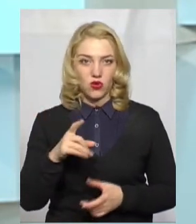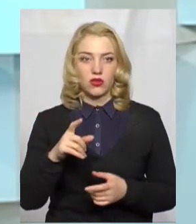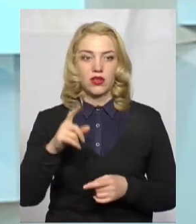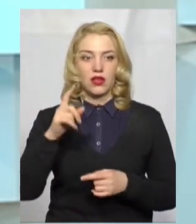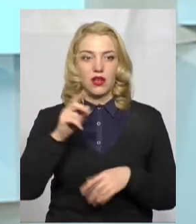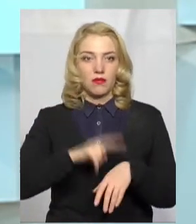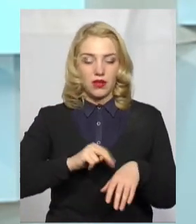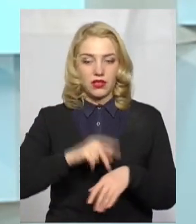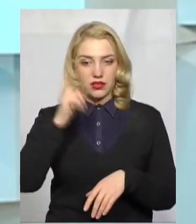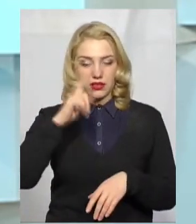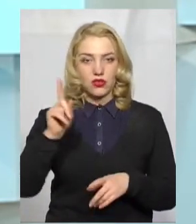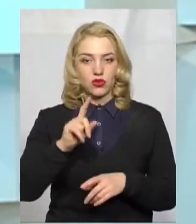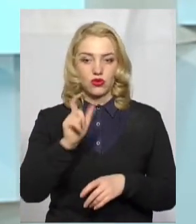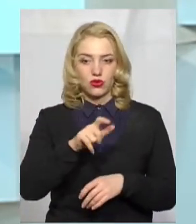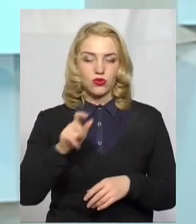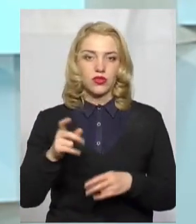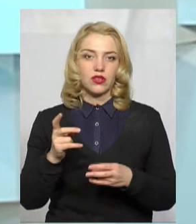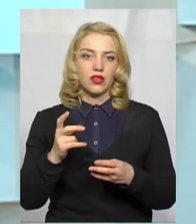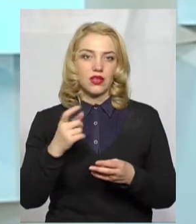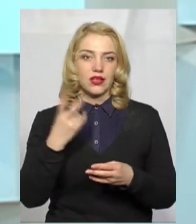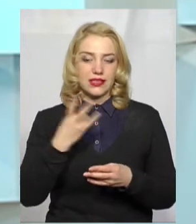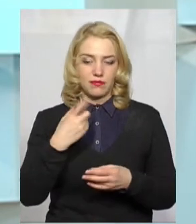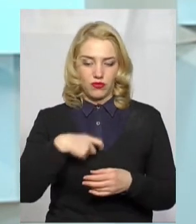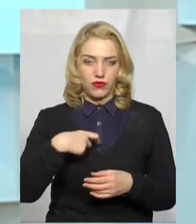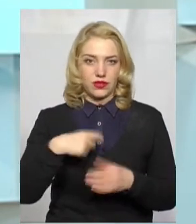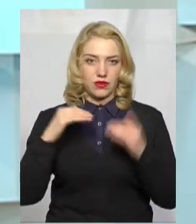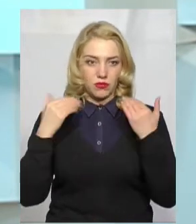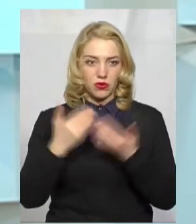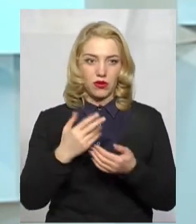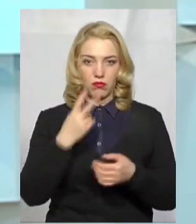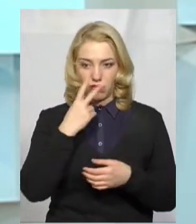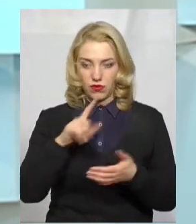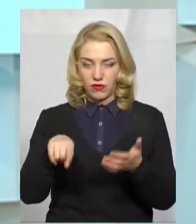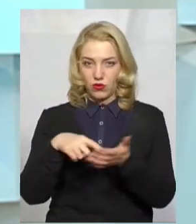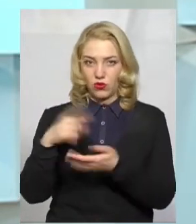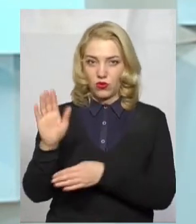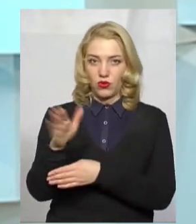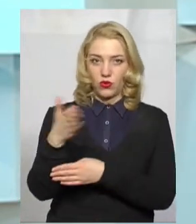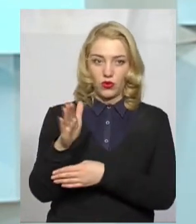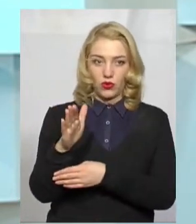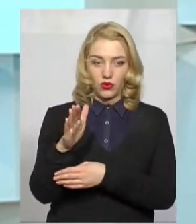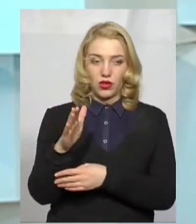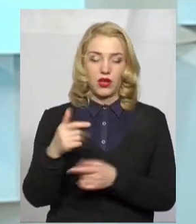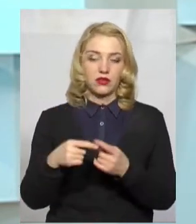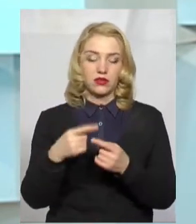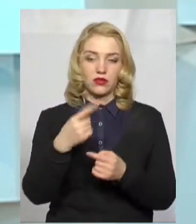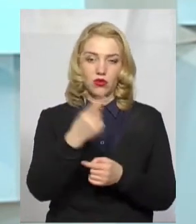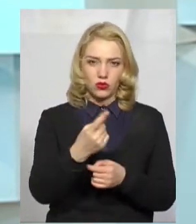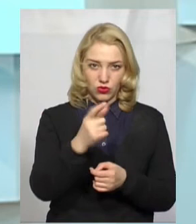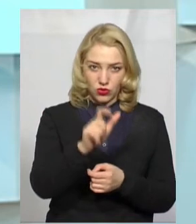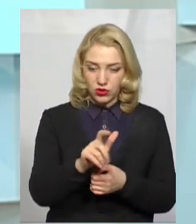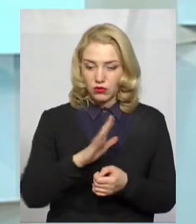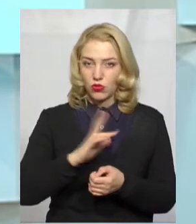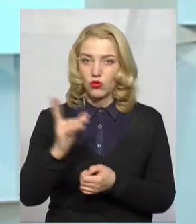перебувають на самоізоляцію, разом з тим побачили їх в місті. Одного, іншого, і відповідно